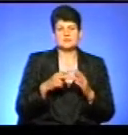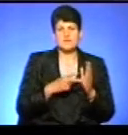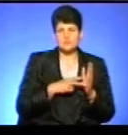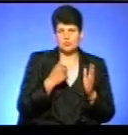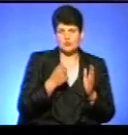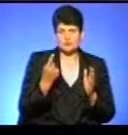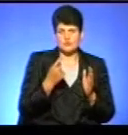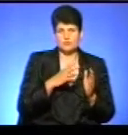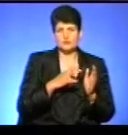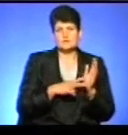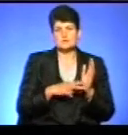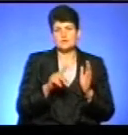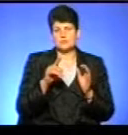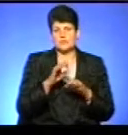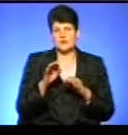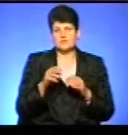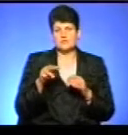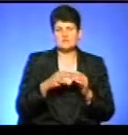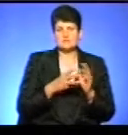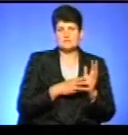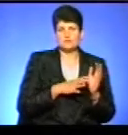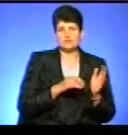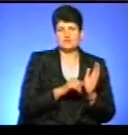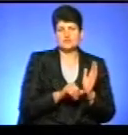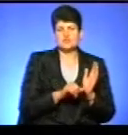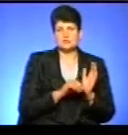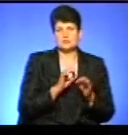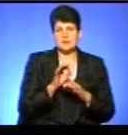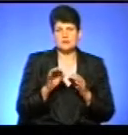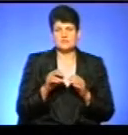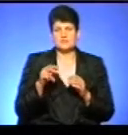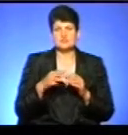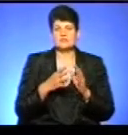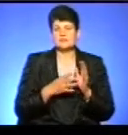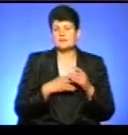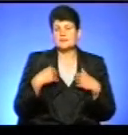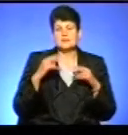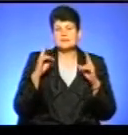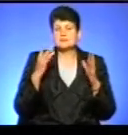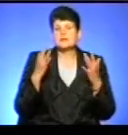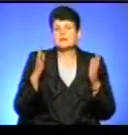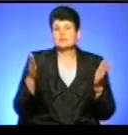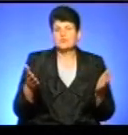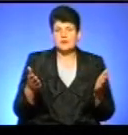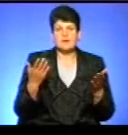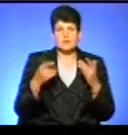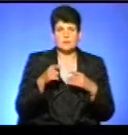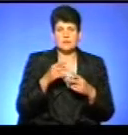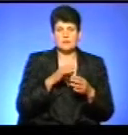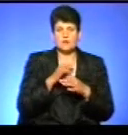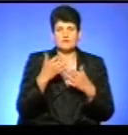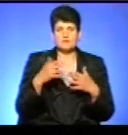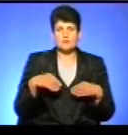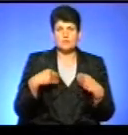році було 71 проєкт. В 2018 році було 66 проєктів. В 2019 році ми ще не знаємо, скільки буде. Але по тих проєктах, які